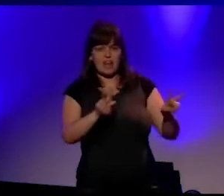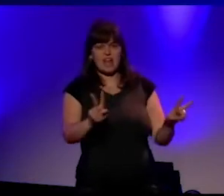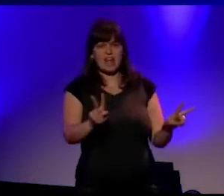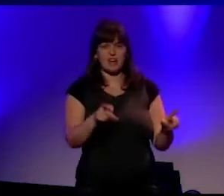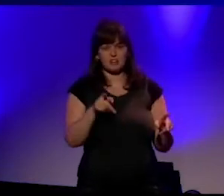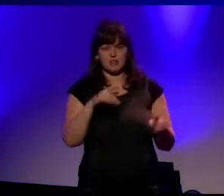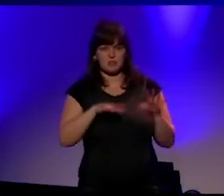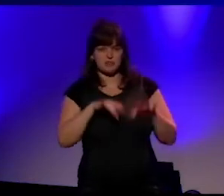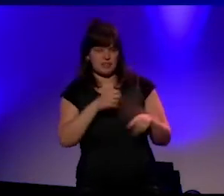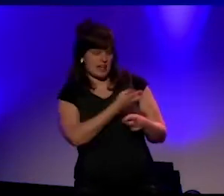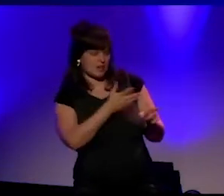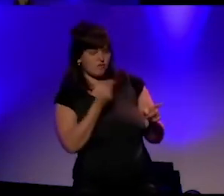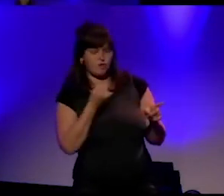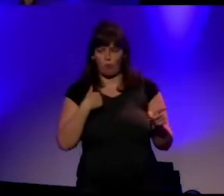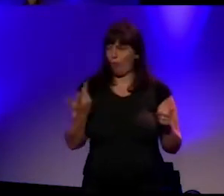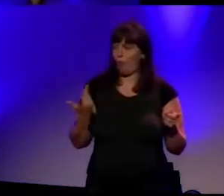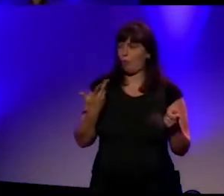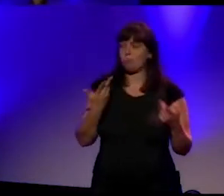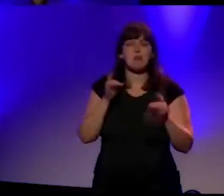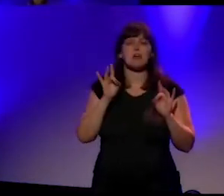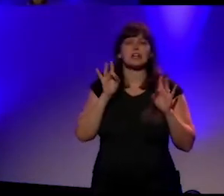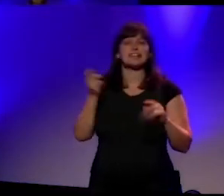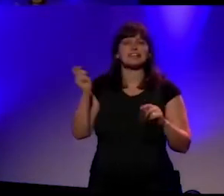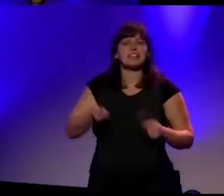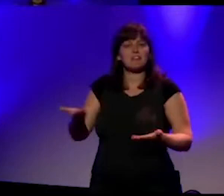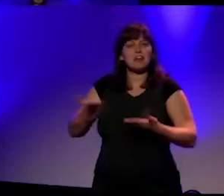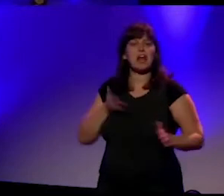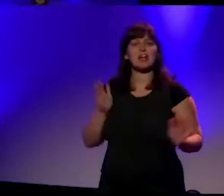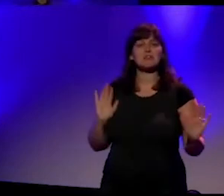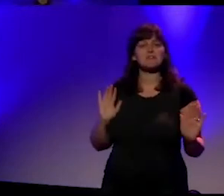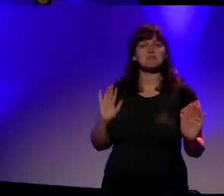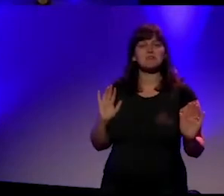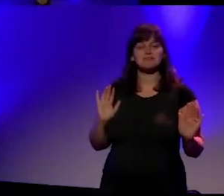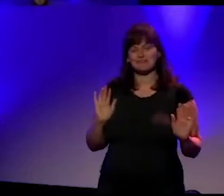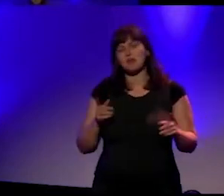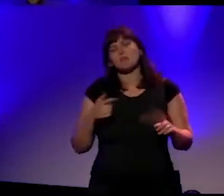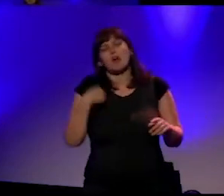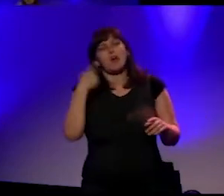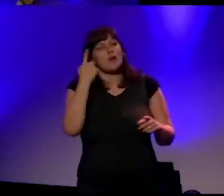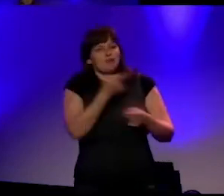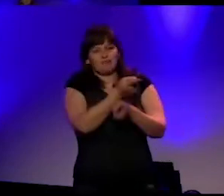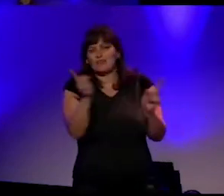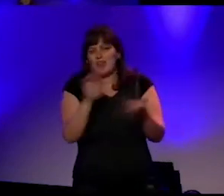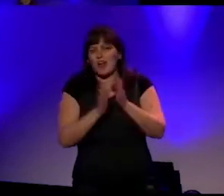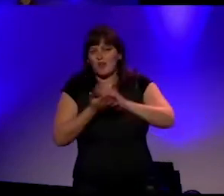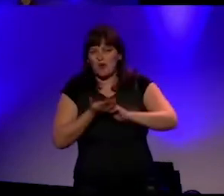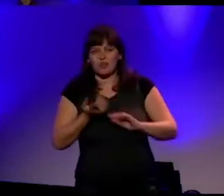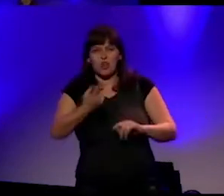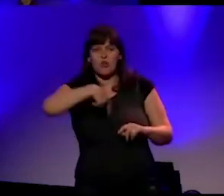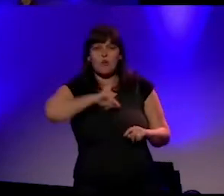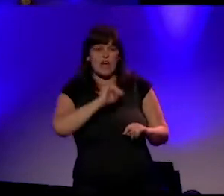straffeloosheid. En natuurlijk weet ik dat ik namens u alles spreek als ik zeg dat wij geen enkele vorm van